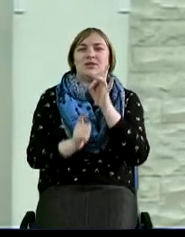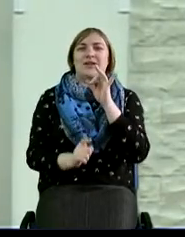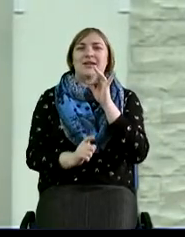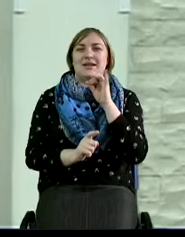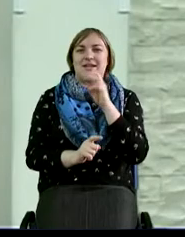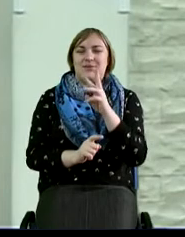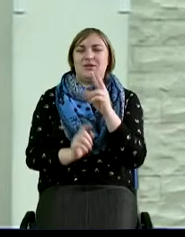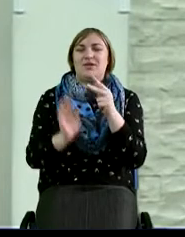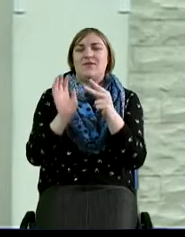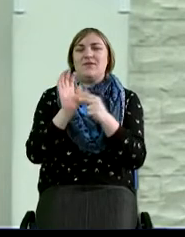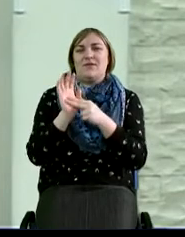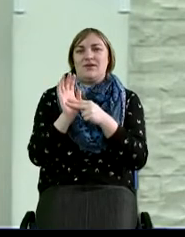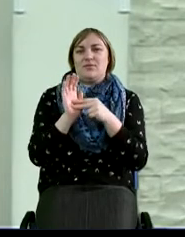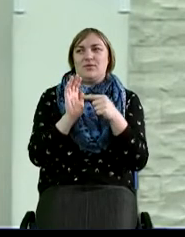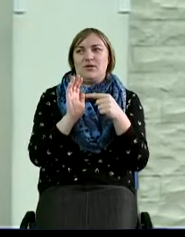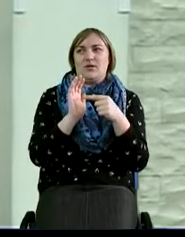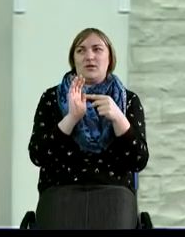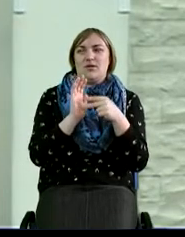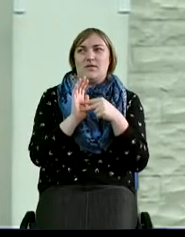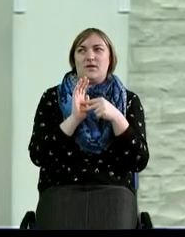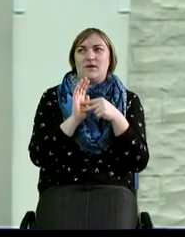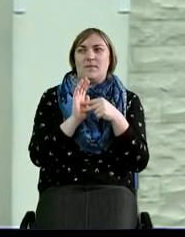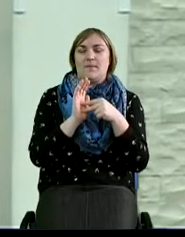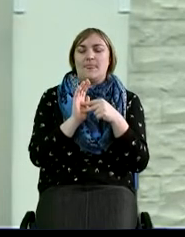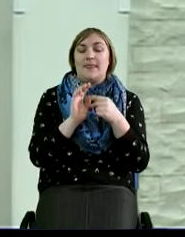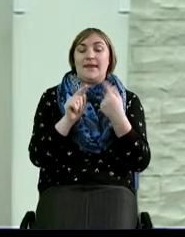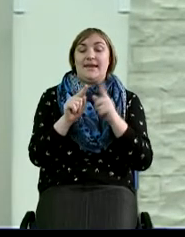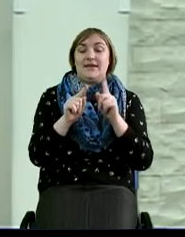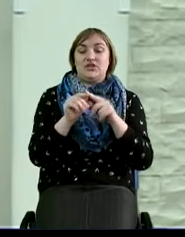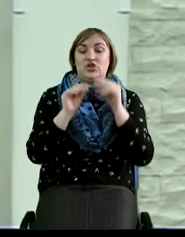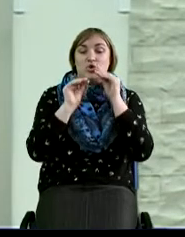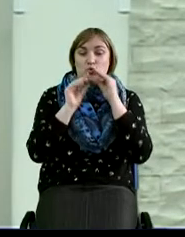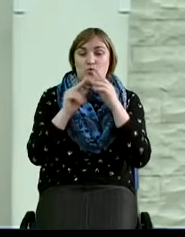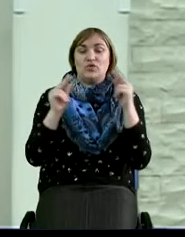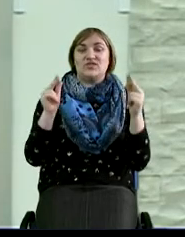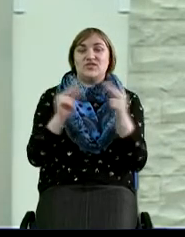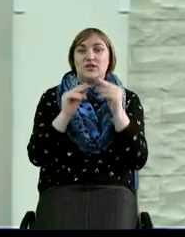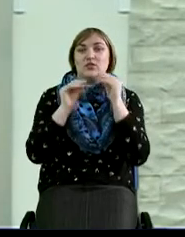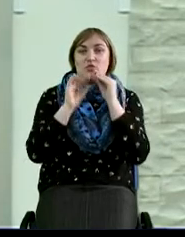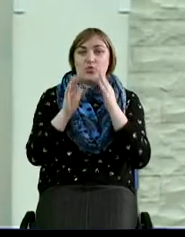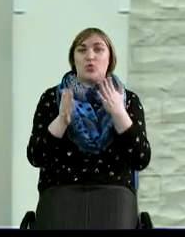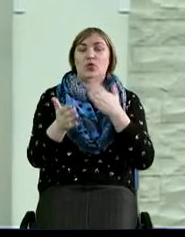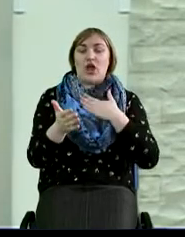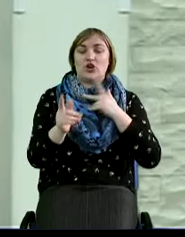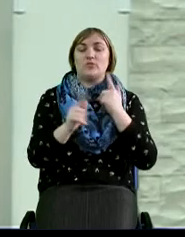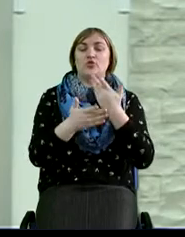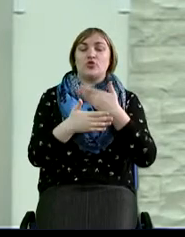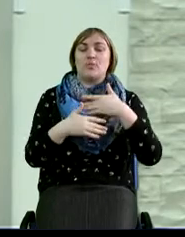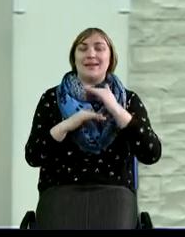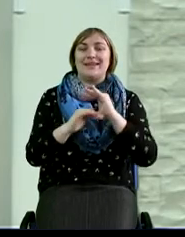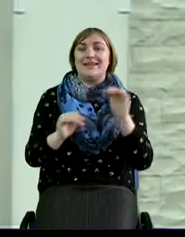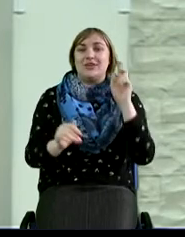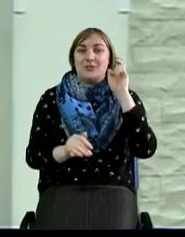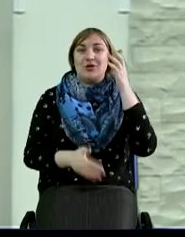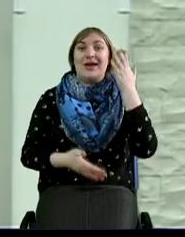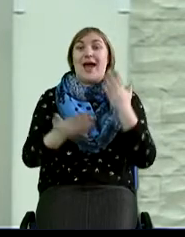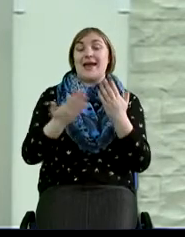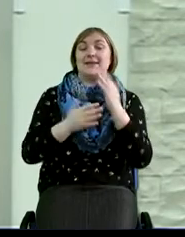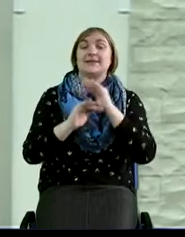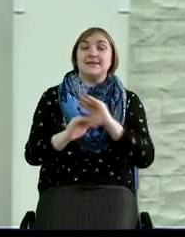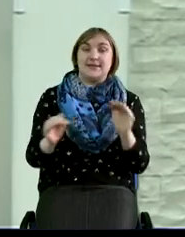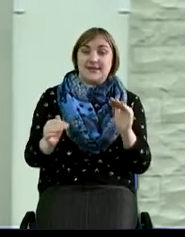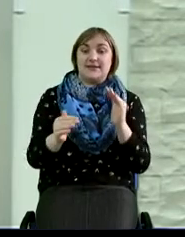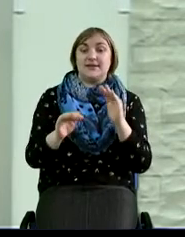16 стих. «Сей самый дух свидетельствует духу нашему, что мы дети Божьи. А если дети,